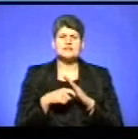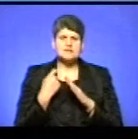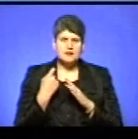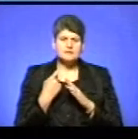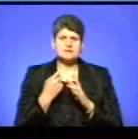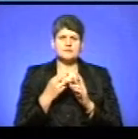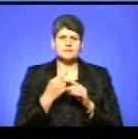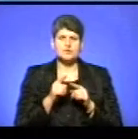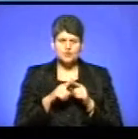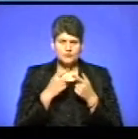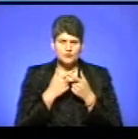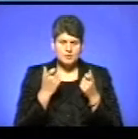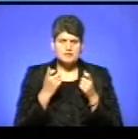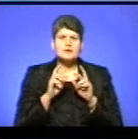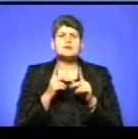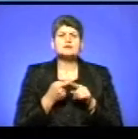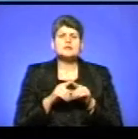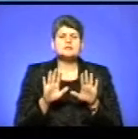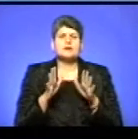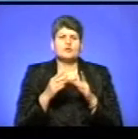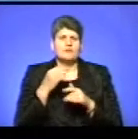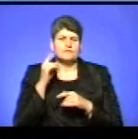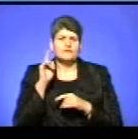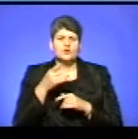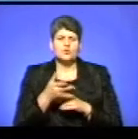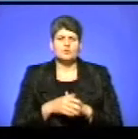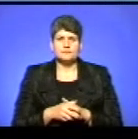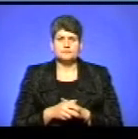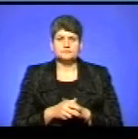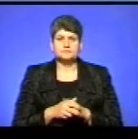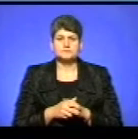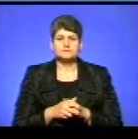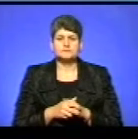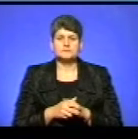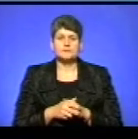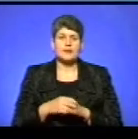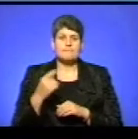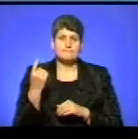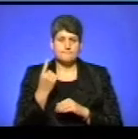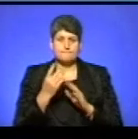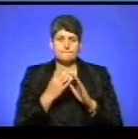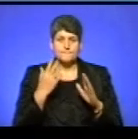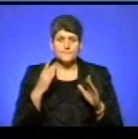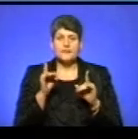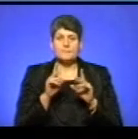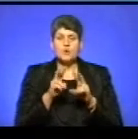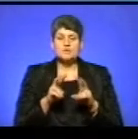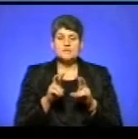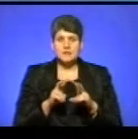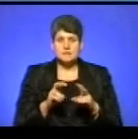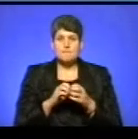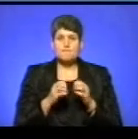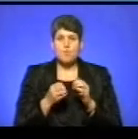чином дізналися цією інформацією, як це стало вам відомо. Отже, перш за все, для того, щоб розібратися в